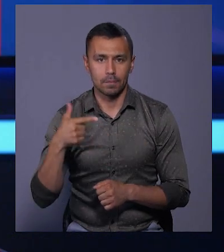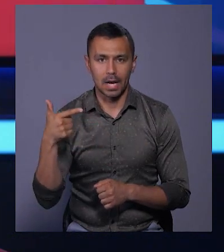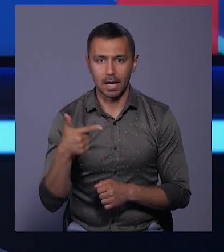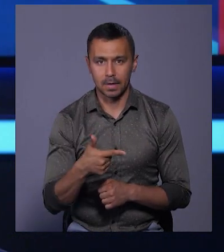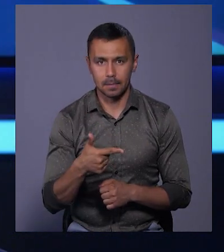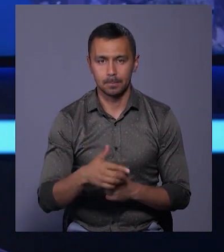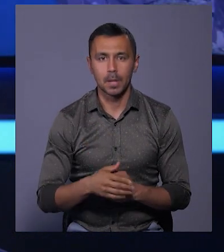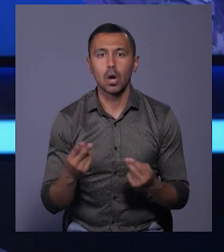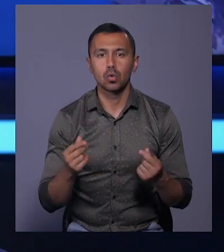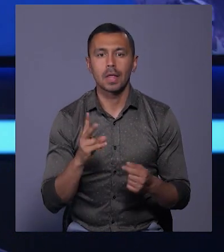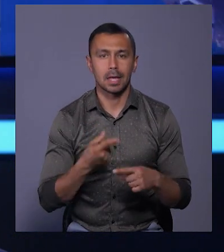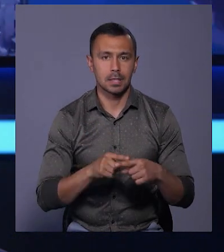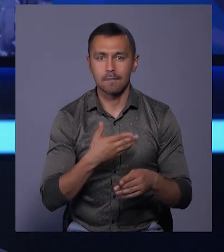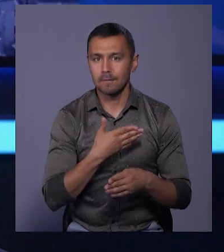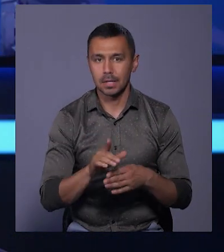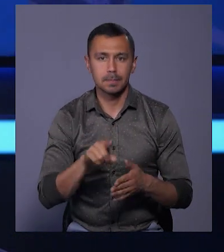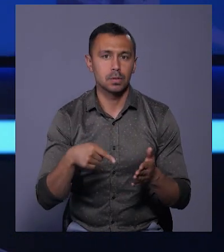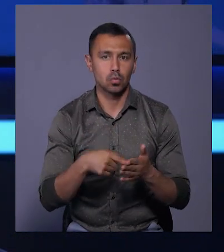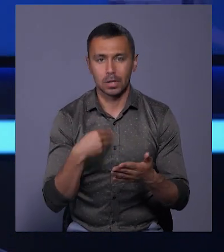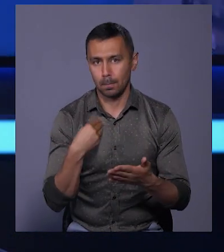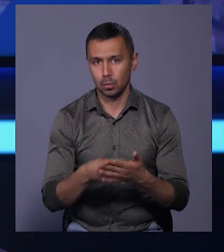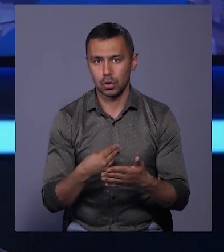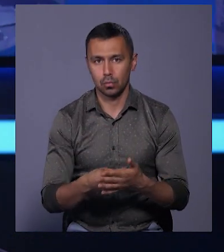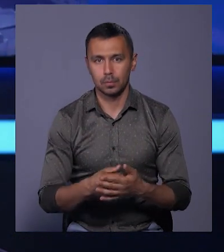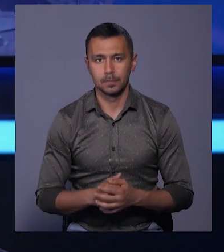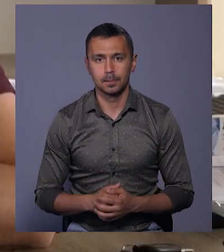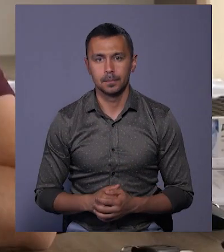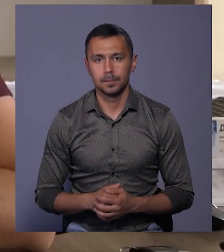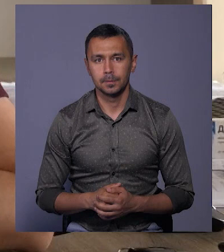гривень. Гроші на це виділили з міської скарбниці.